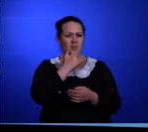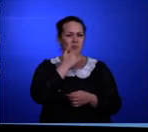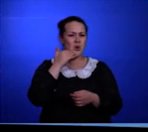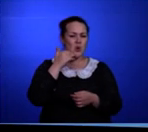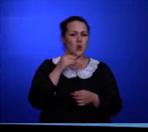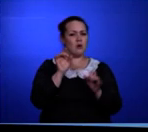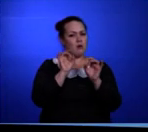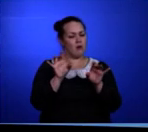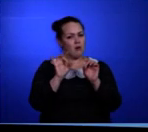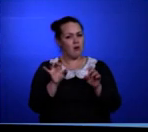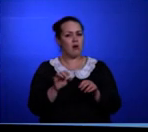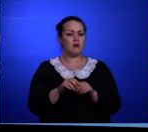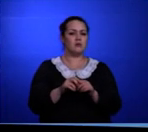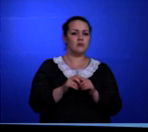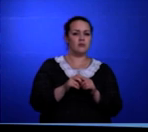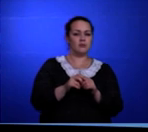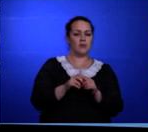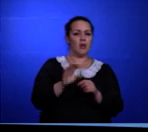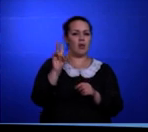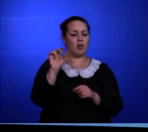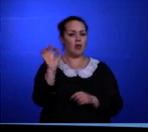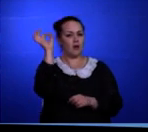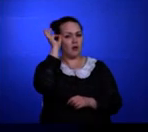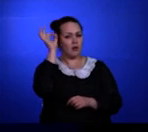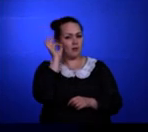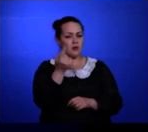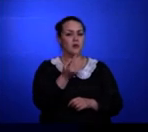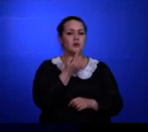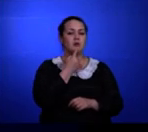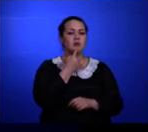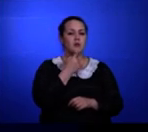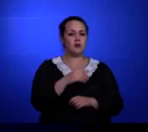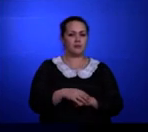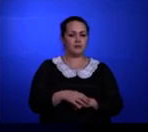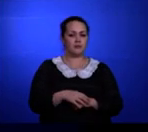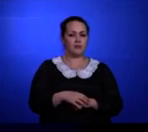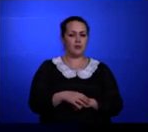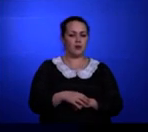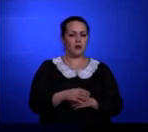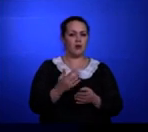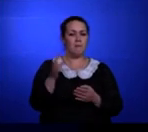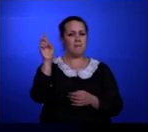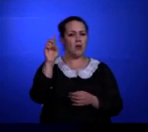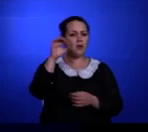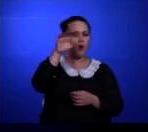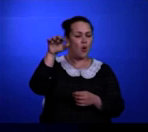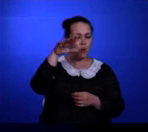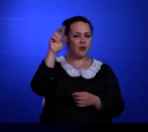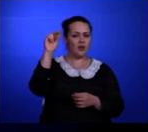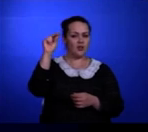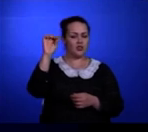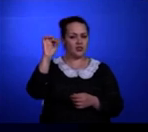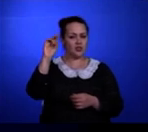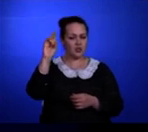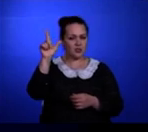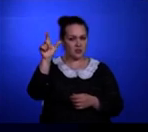произведения за рубежом на немецком языке. Среди них «Белое облако Чингизхана»,